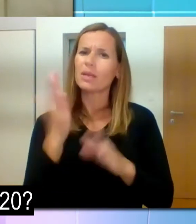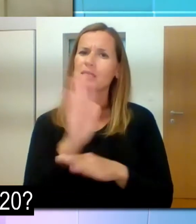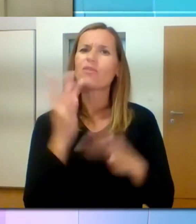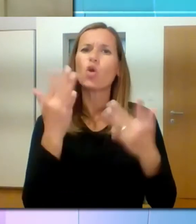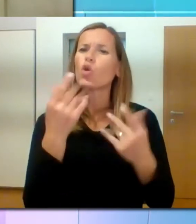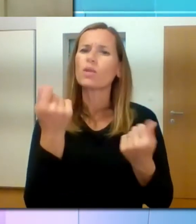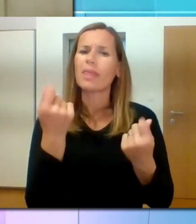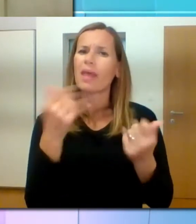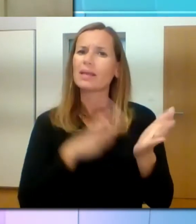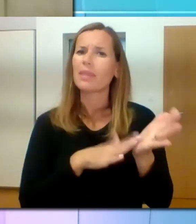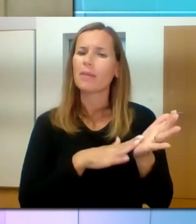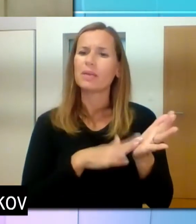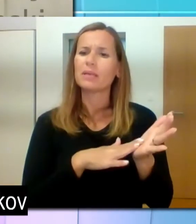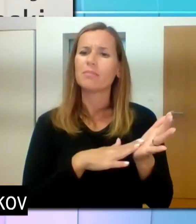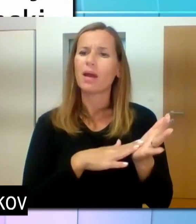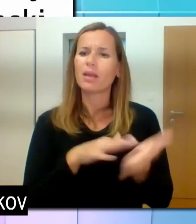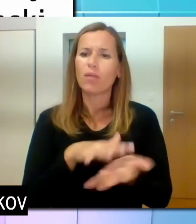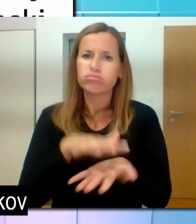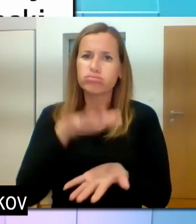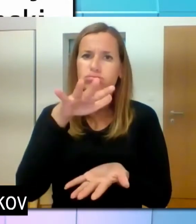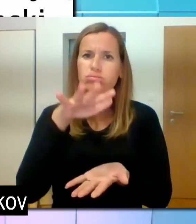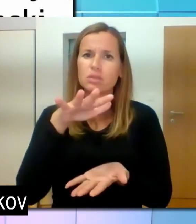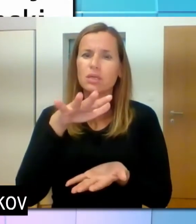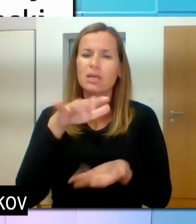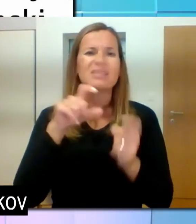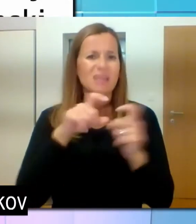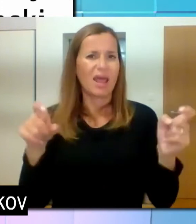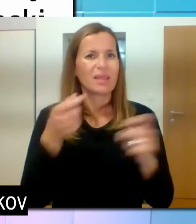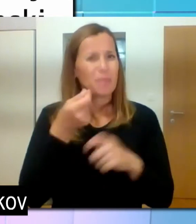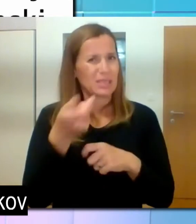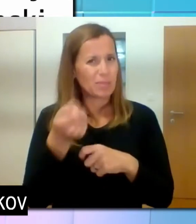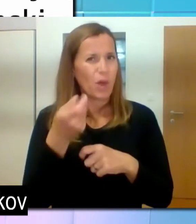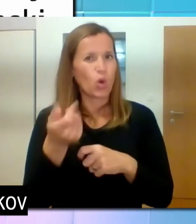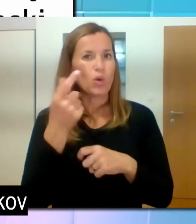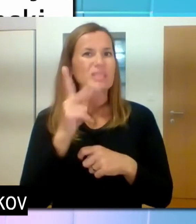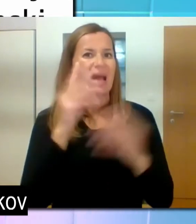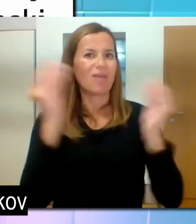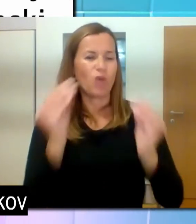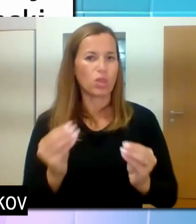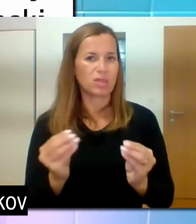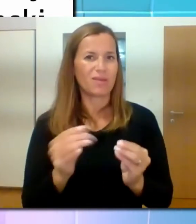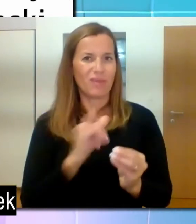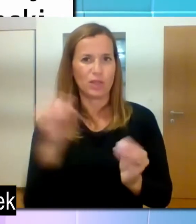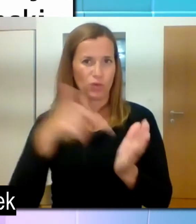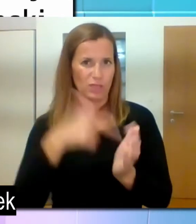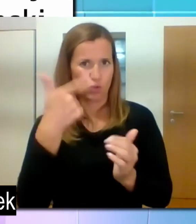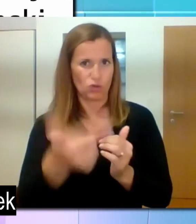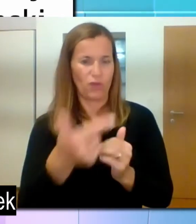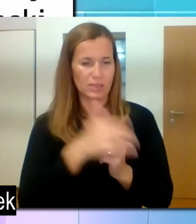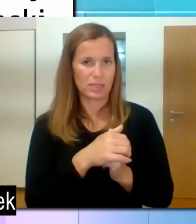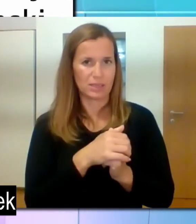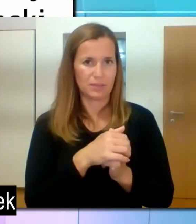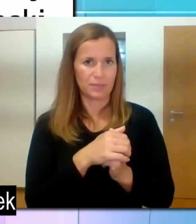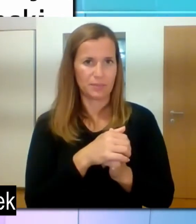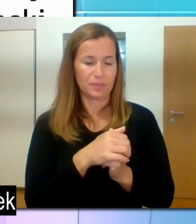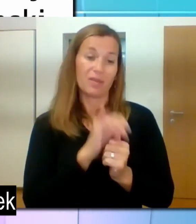2020? V letu 2020 je sklad iz naslova vplačanih prispevkov skupaj z